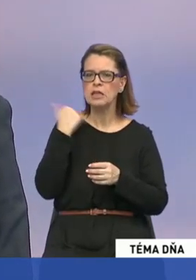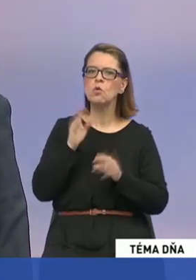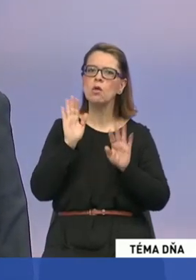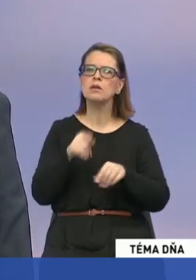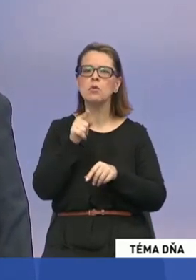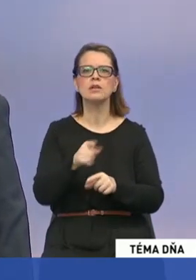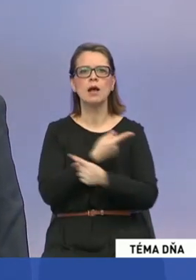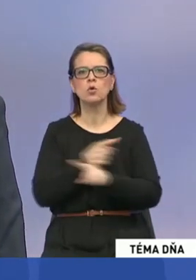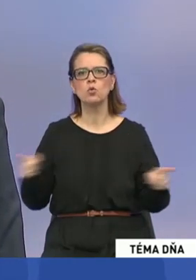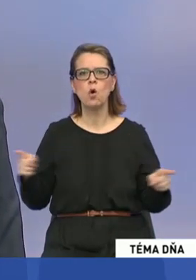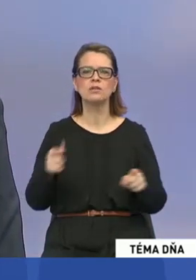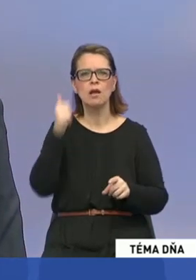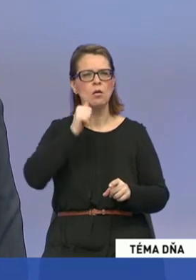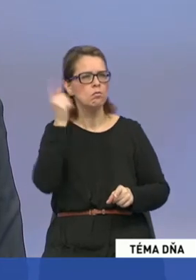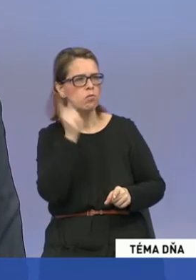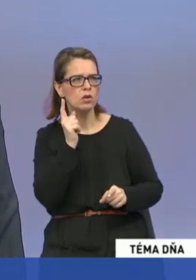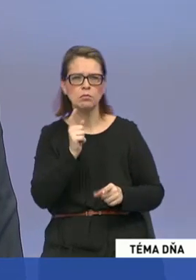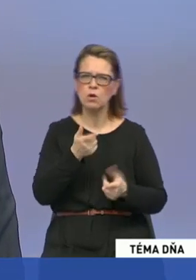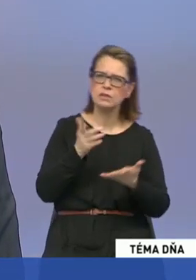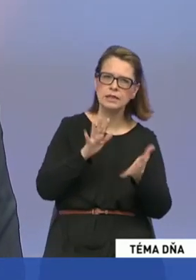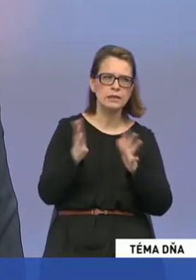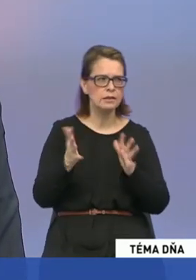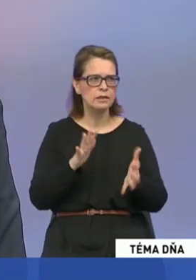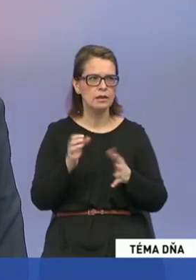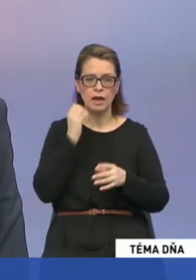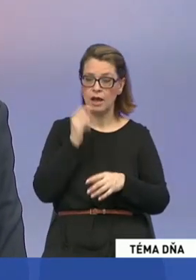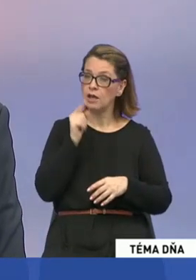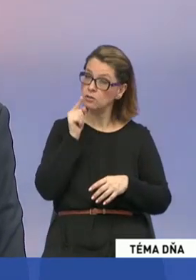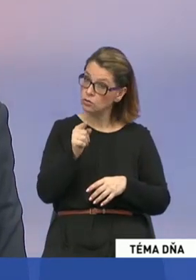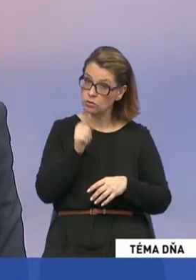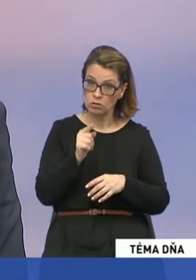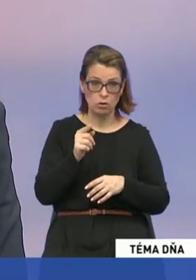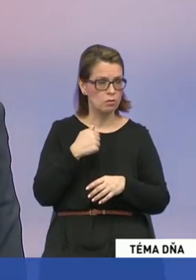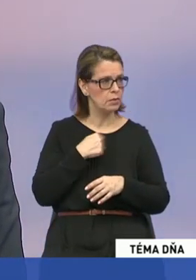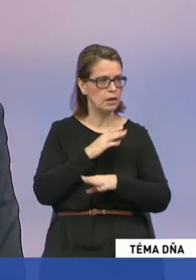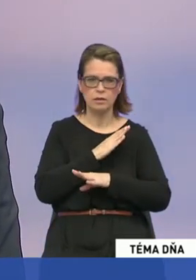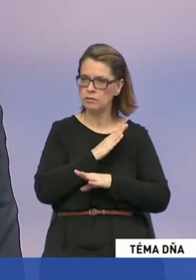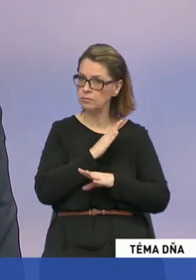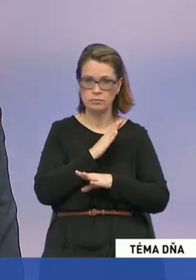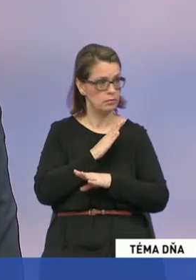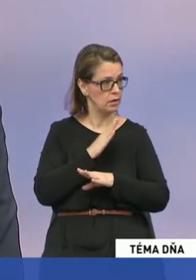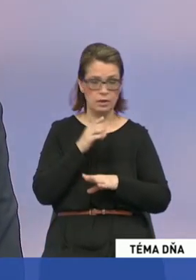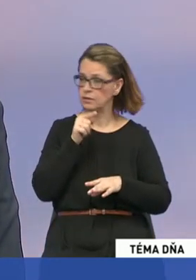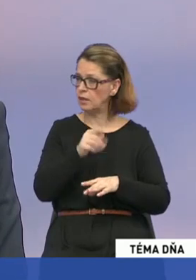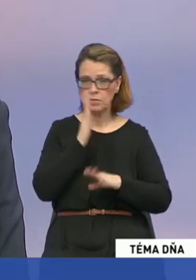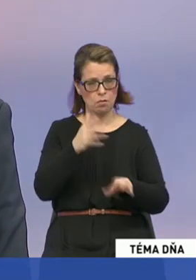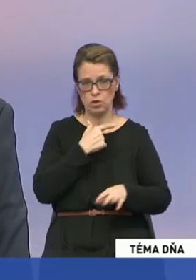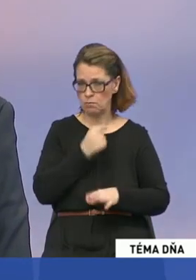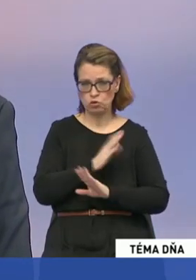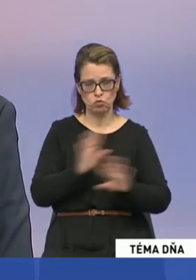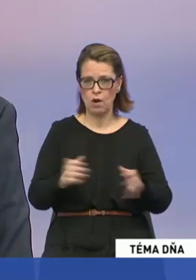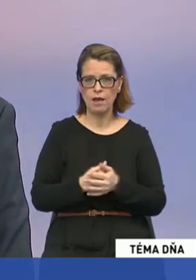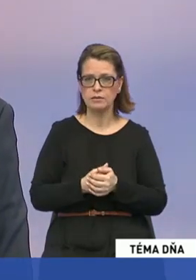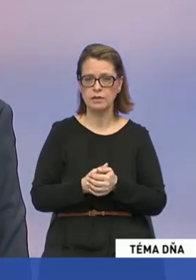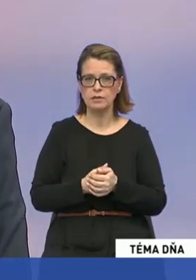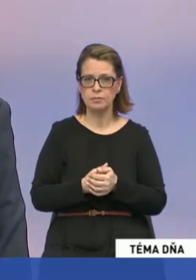rôznych pochybností a pokiaľ tieto pochybnosti nebudú odstranené, tak určite nebudeme ani my s tým súhlasiť. Čo sa týka ale